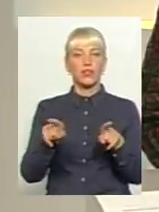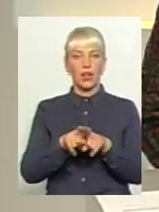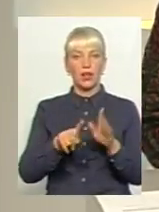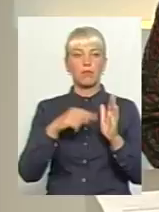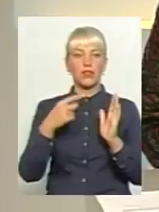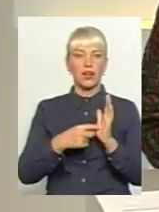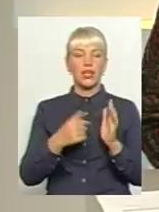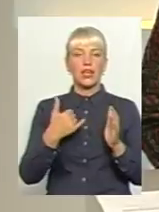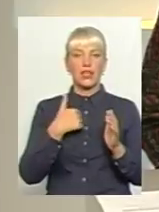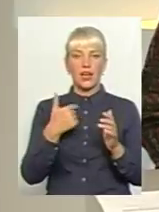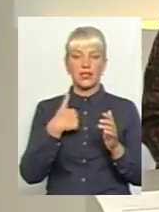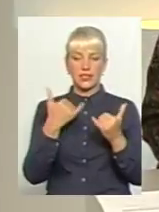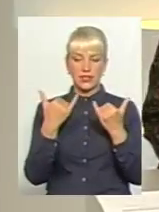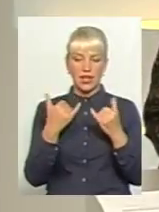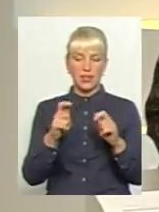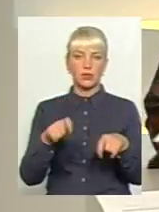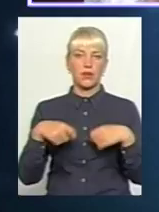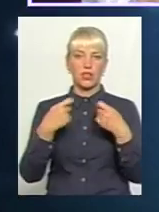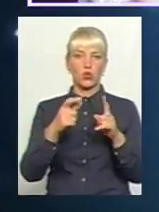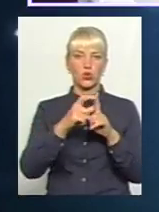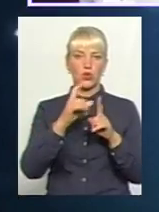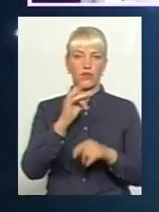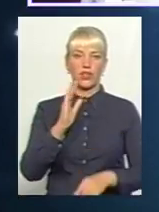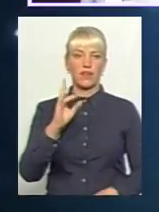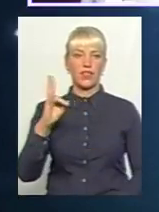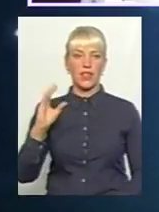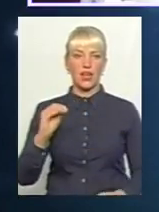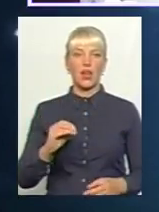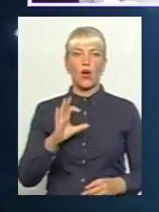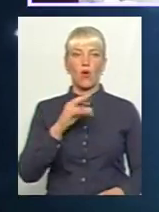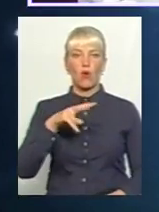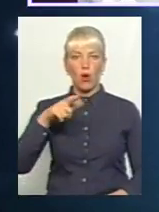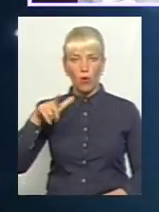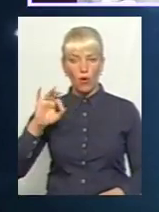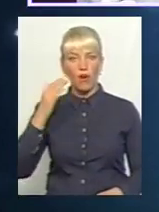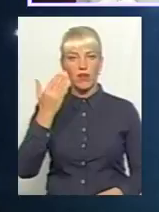зараз передаю я слово у рівне. Пані Ольго, чуєте нас?